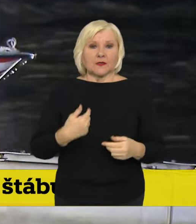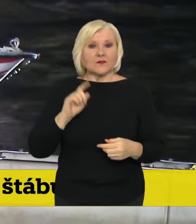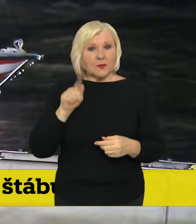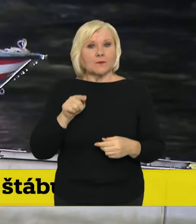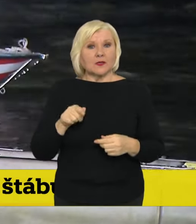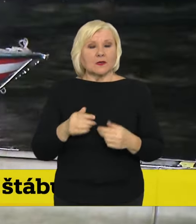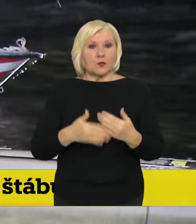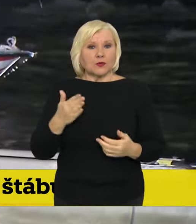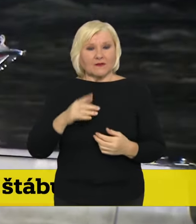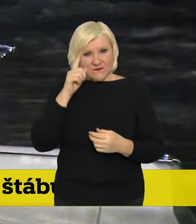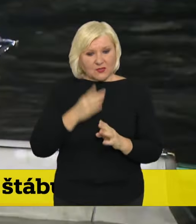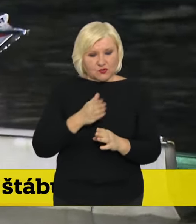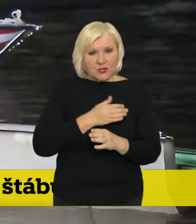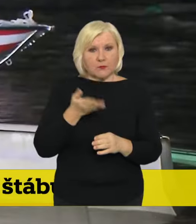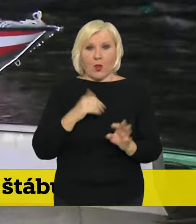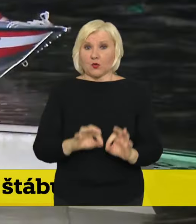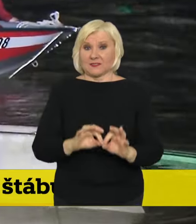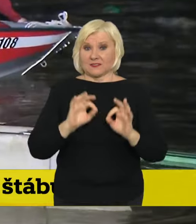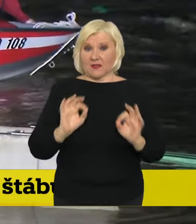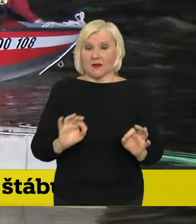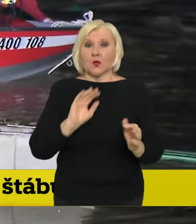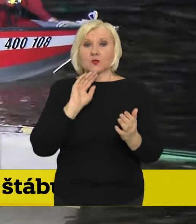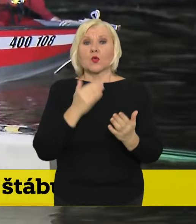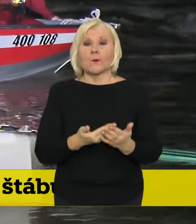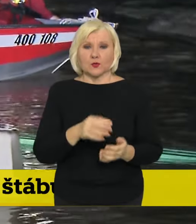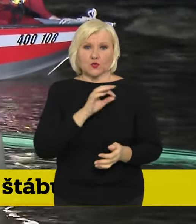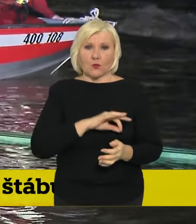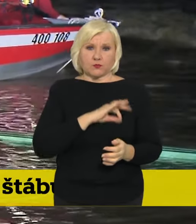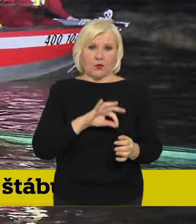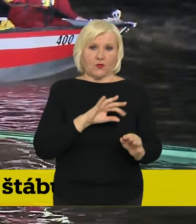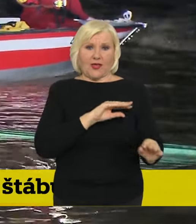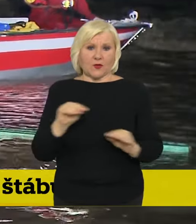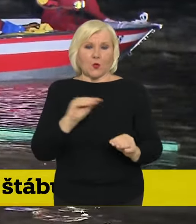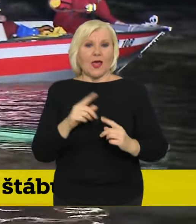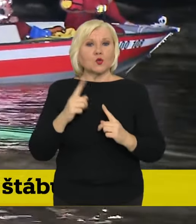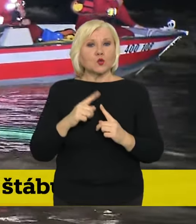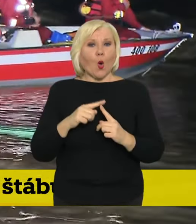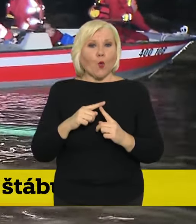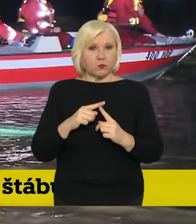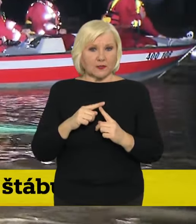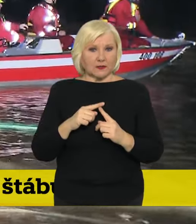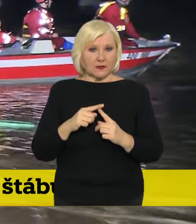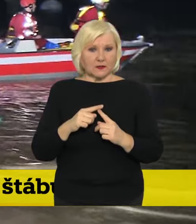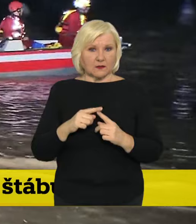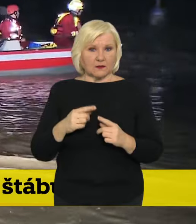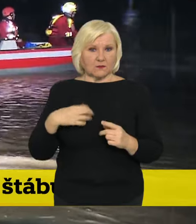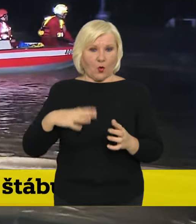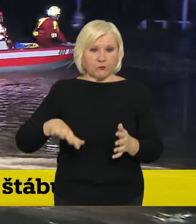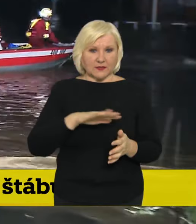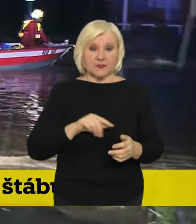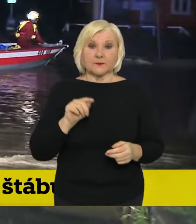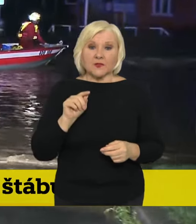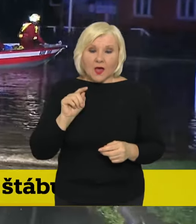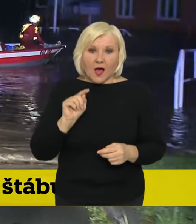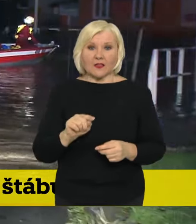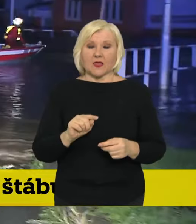podvečer byla zahájena, doporučená dobrovolná evakuace Troubek. Tam se naštěstí v tuto chvíli